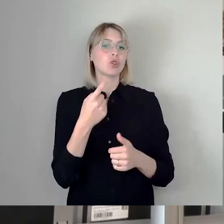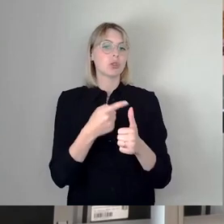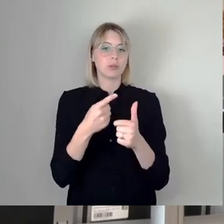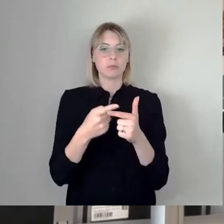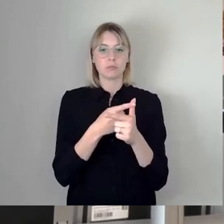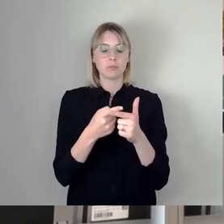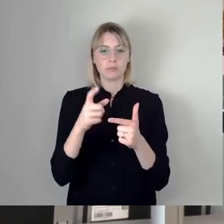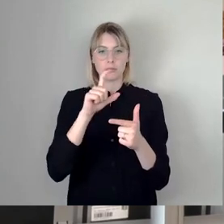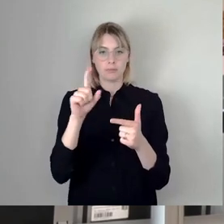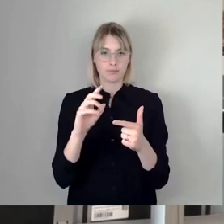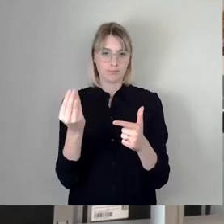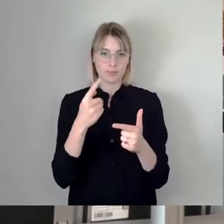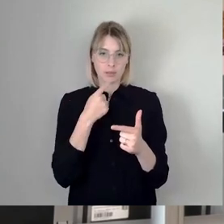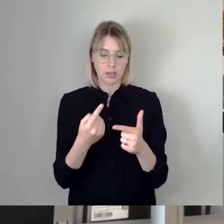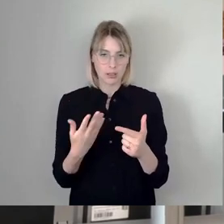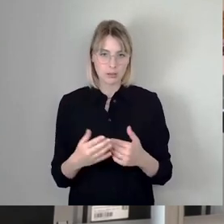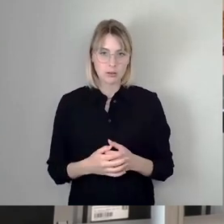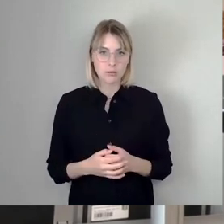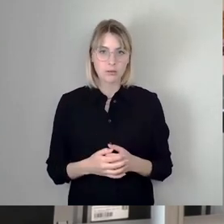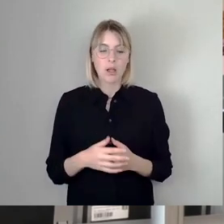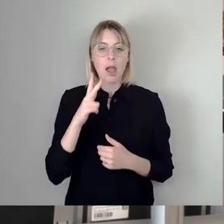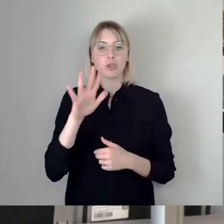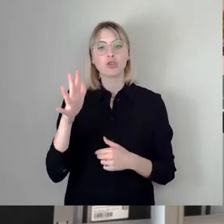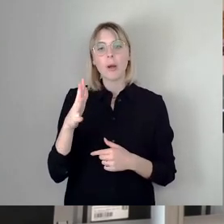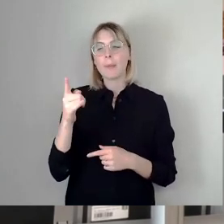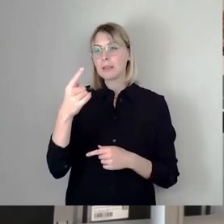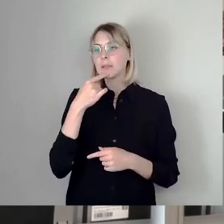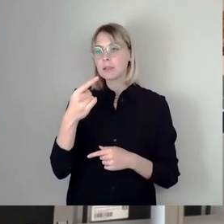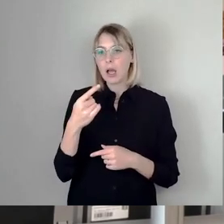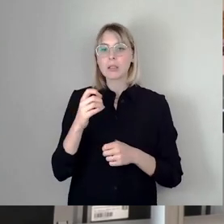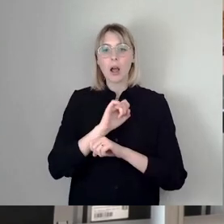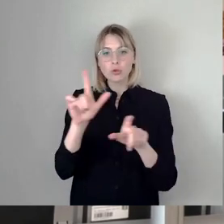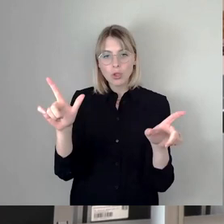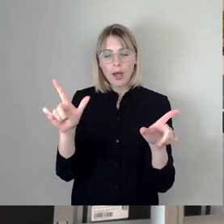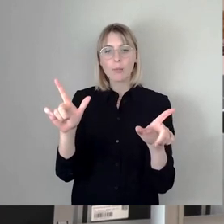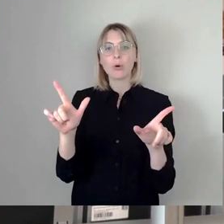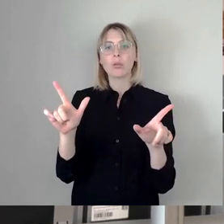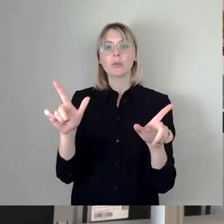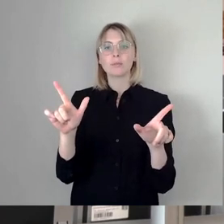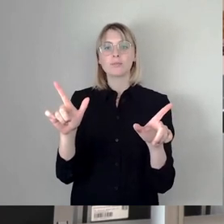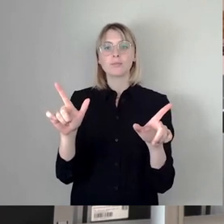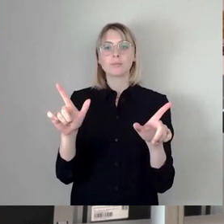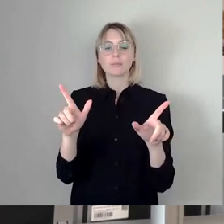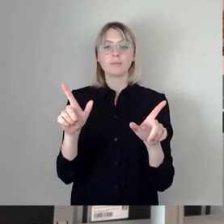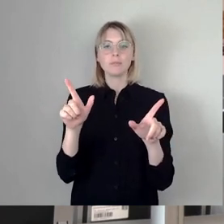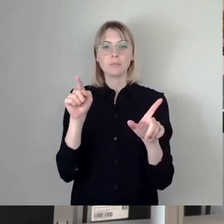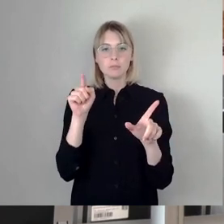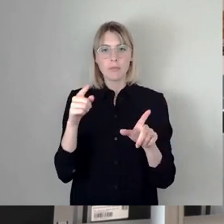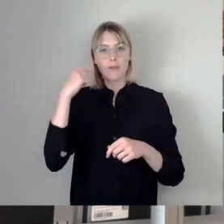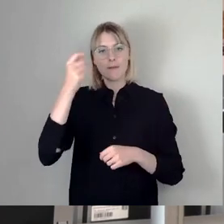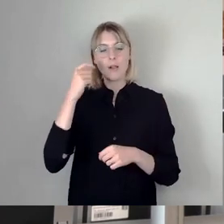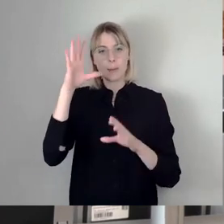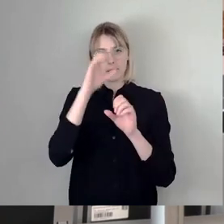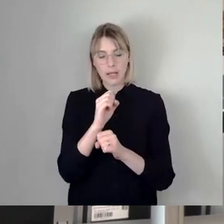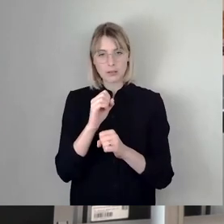Herr Schollbach hat gesagt, mit einer Ausschreibung sorgt man dafür, dass die Filmnächter halten bleiben. Das